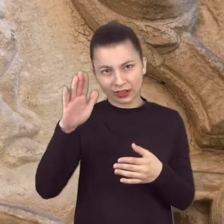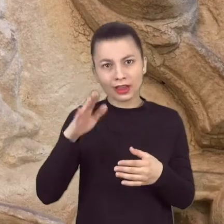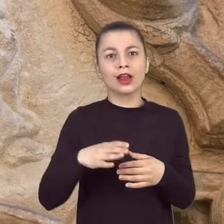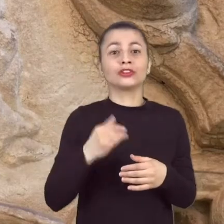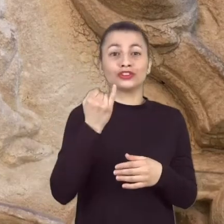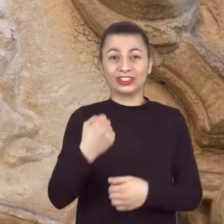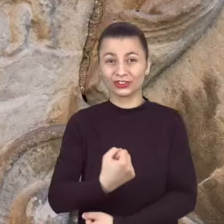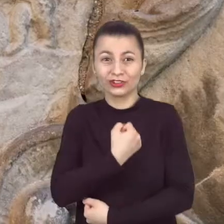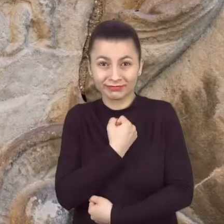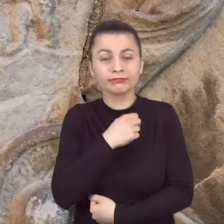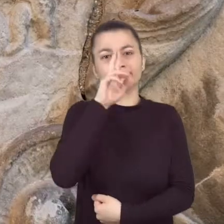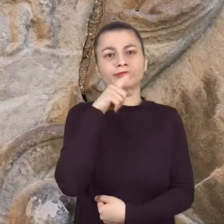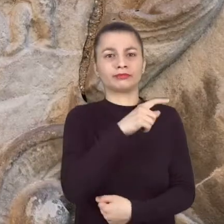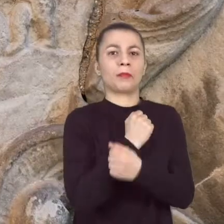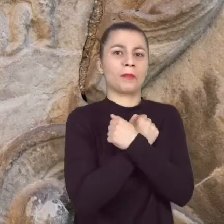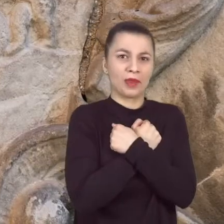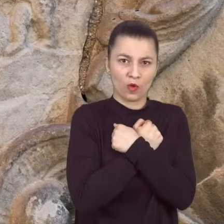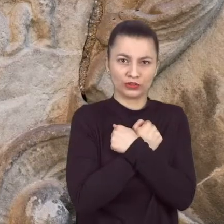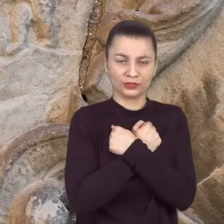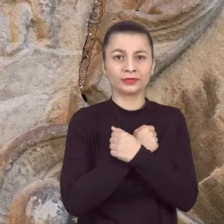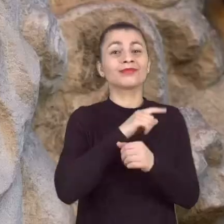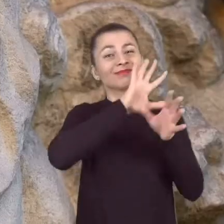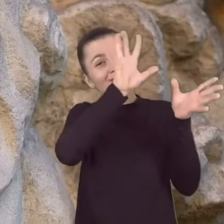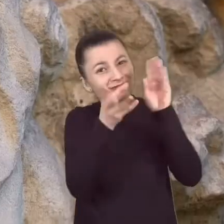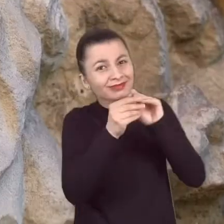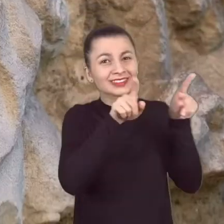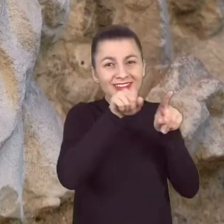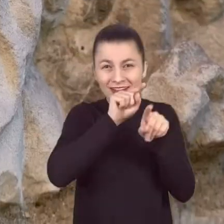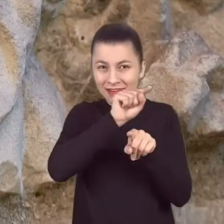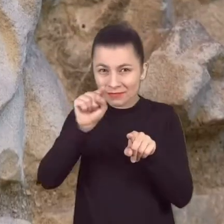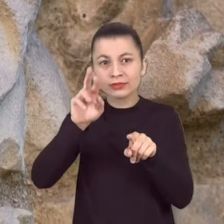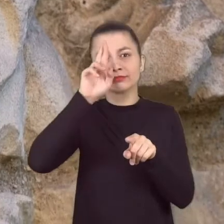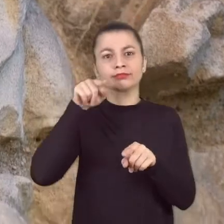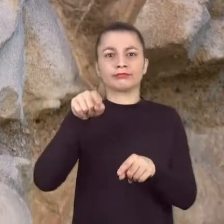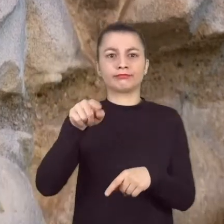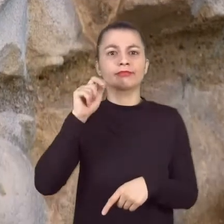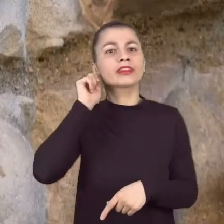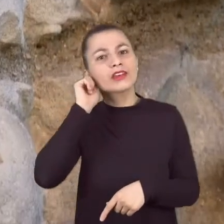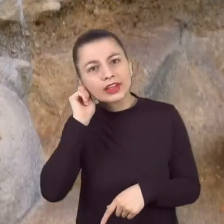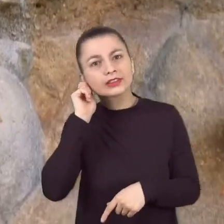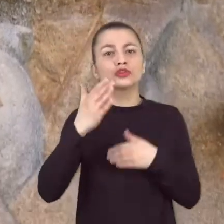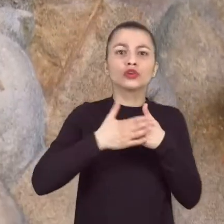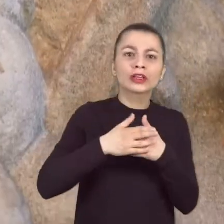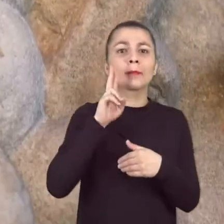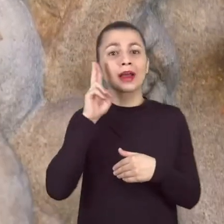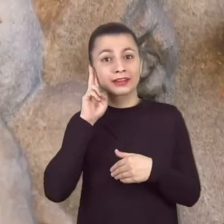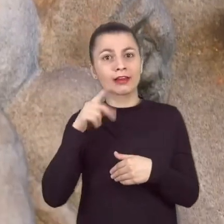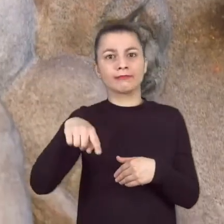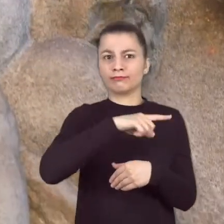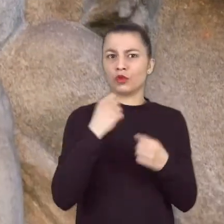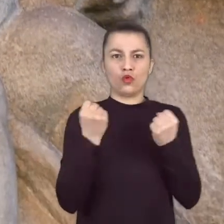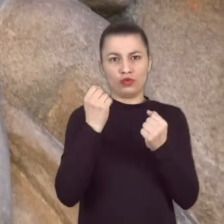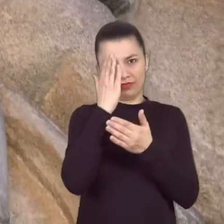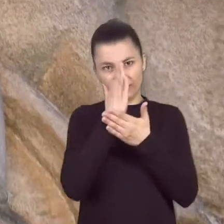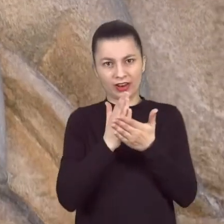kotwicą i miłości tulącej dzieci do piersi. Taki zestaw symboli z reguły dekorował płyty pobożnych,